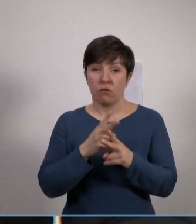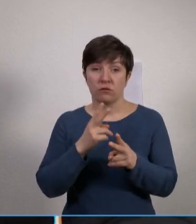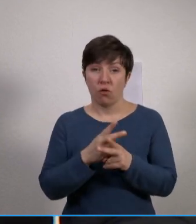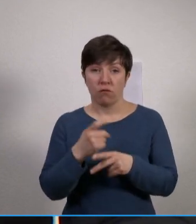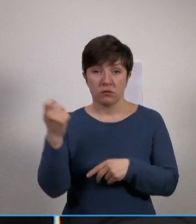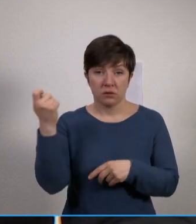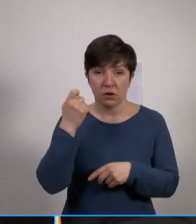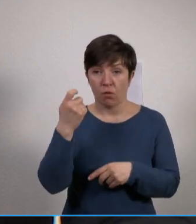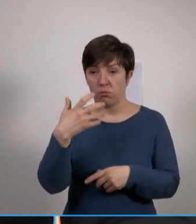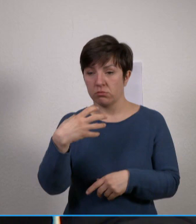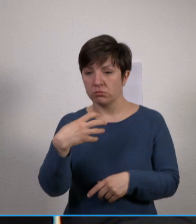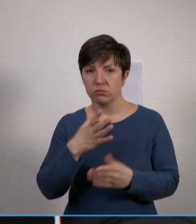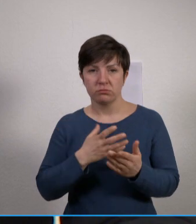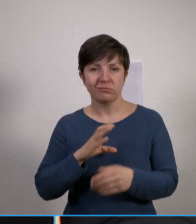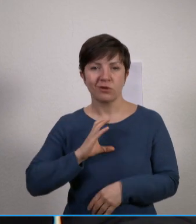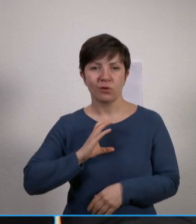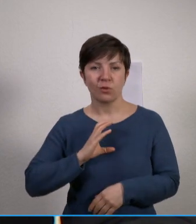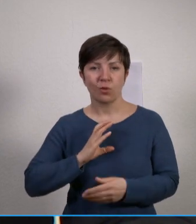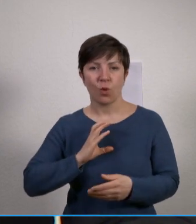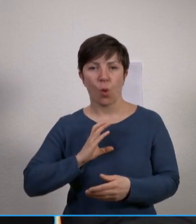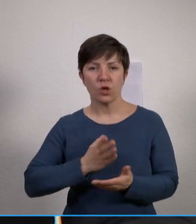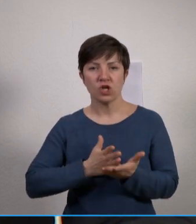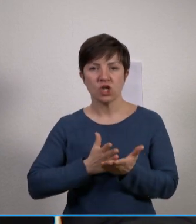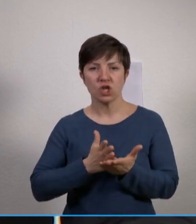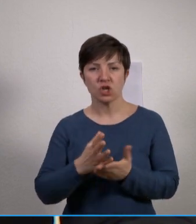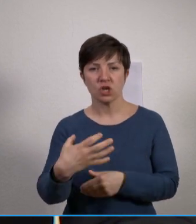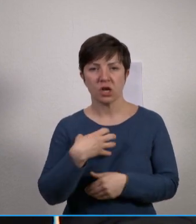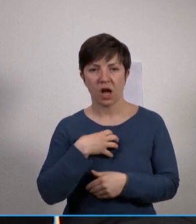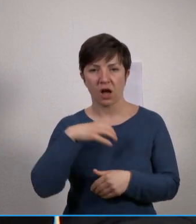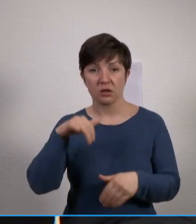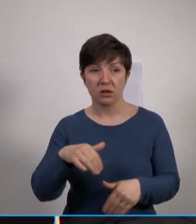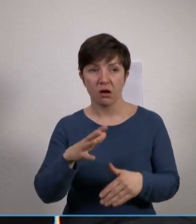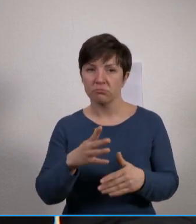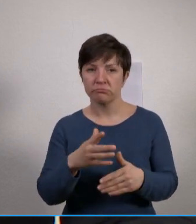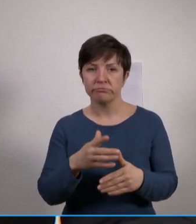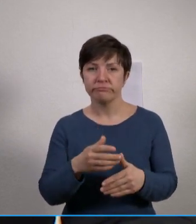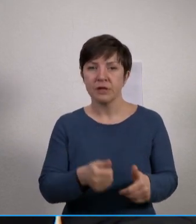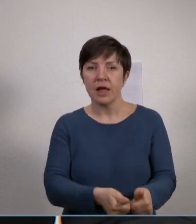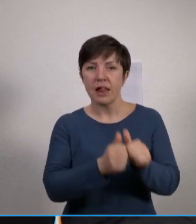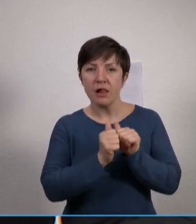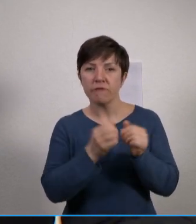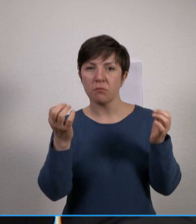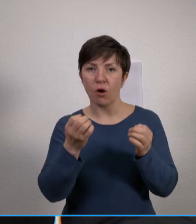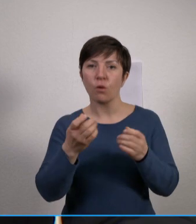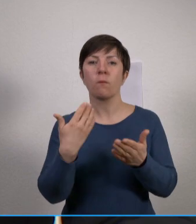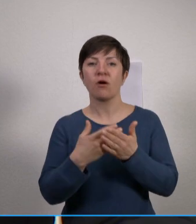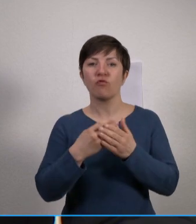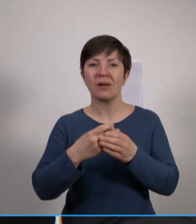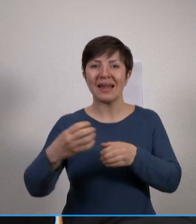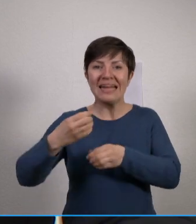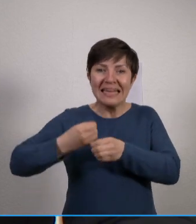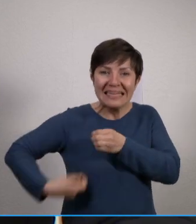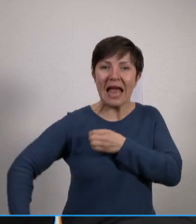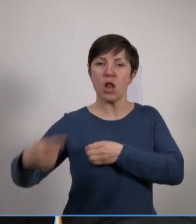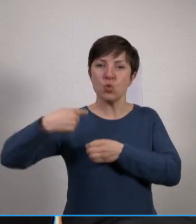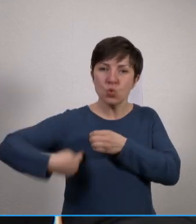eine Vielzahl chronisch Kranker, die zum Beispiel auf Dialyse oder onkologische Behandlung angewiesen sind. Herr Professor Haverich, worauf muss sich